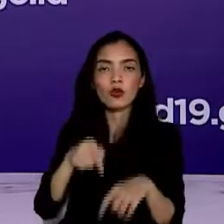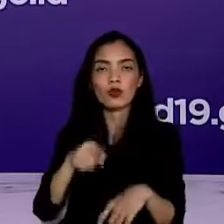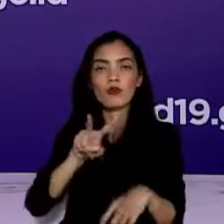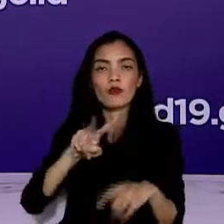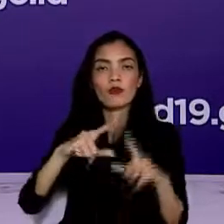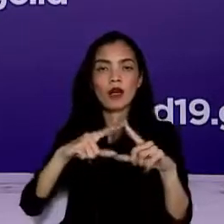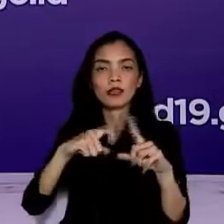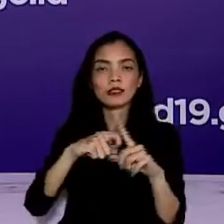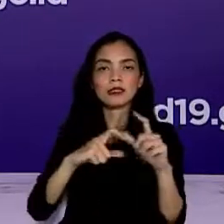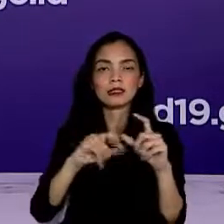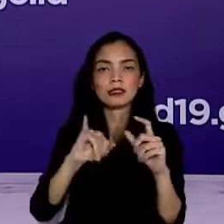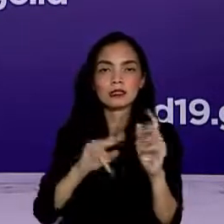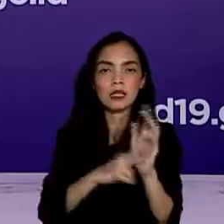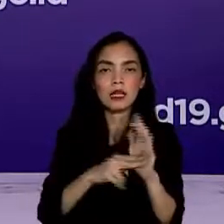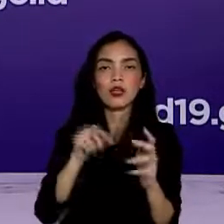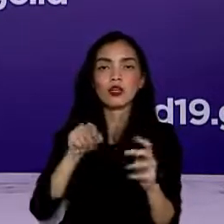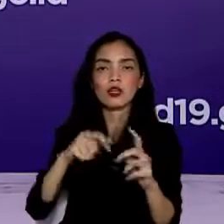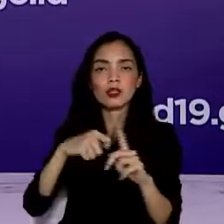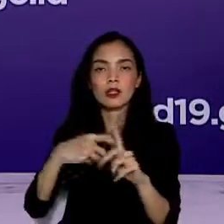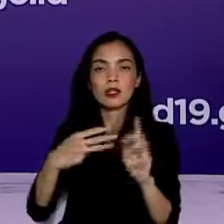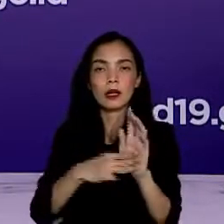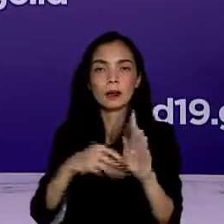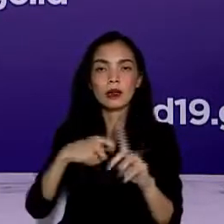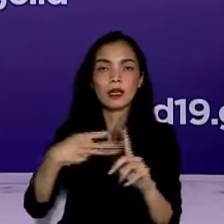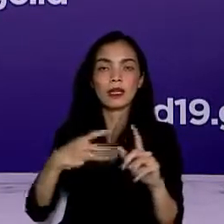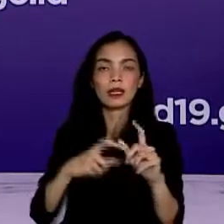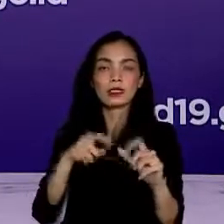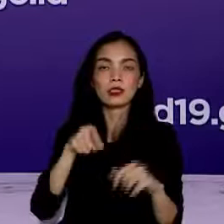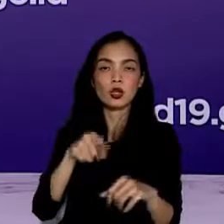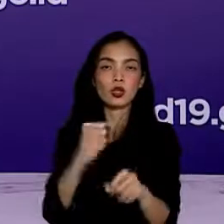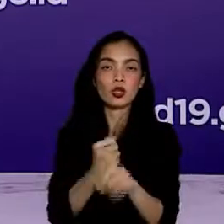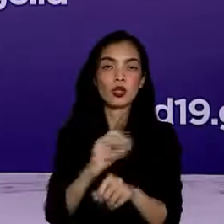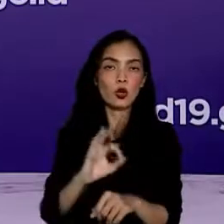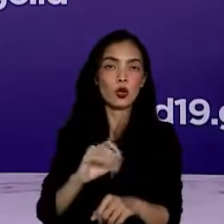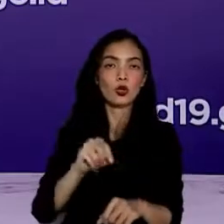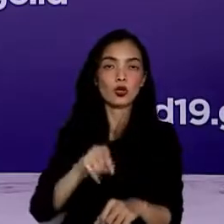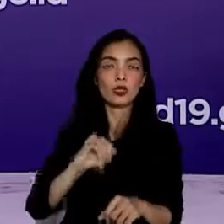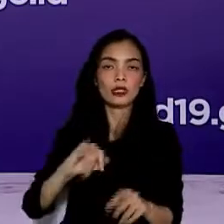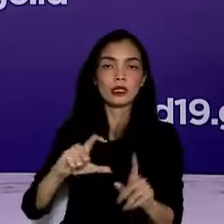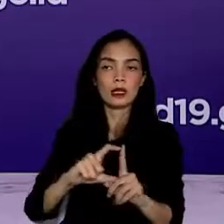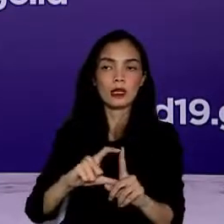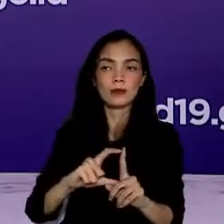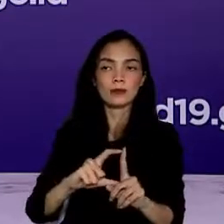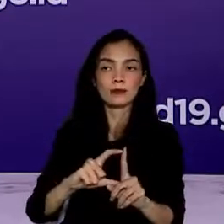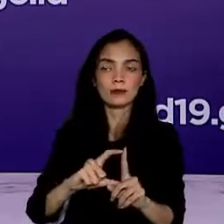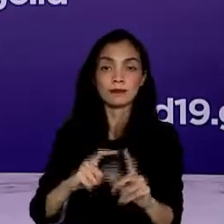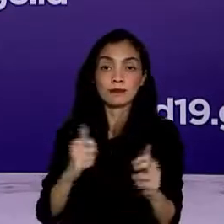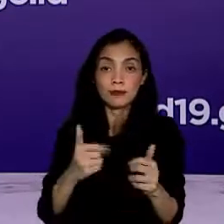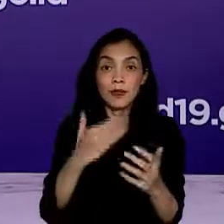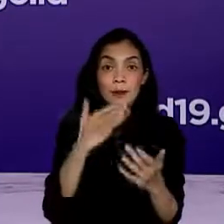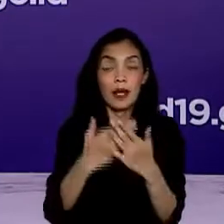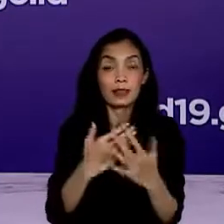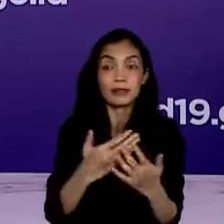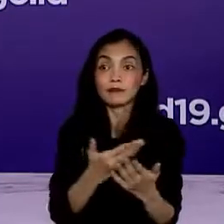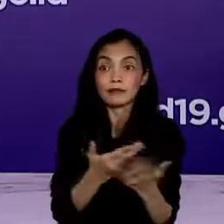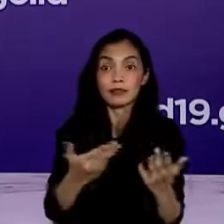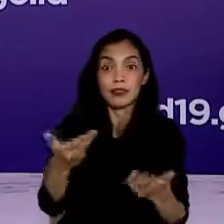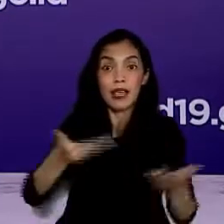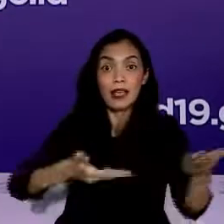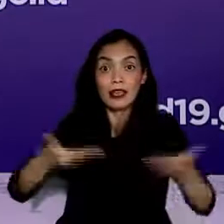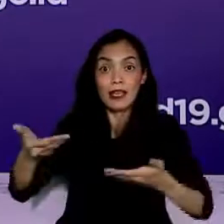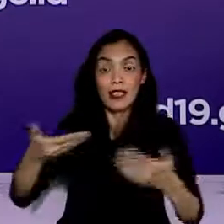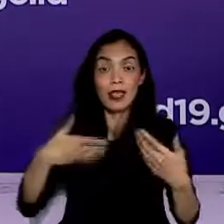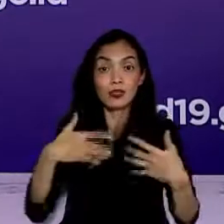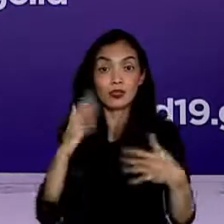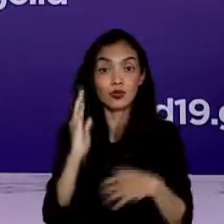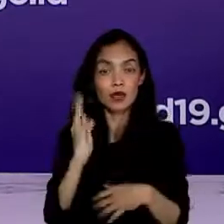.kemkes.go.id. Baik, terima kasih atas pertanyaan dari rekan-rekan jurnalis dan